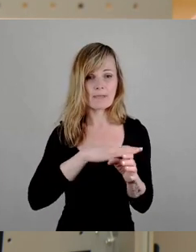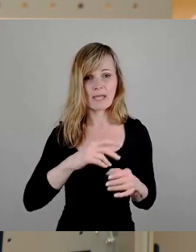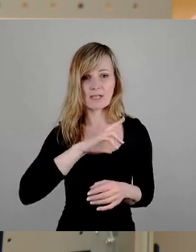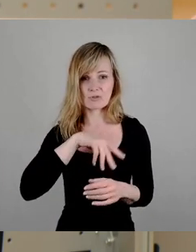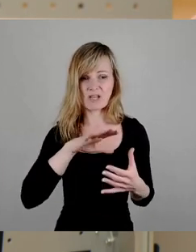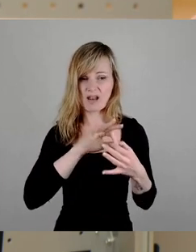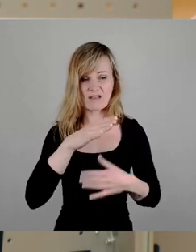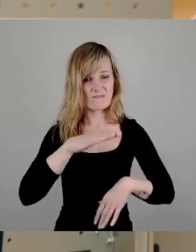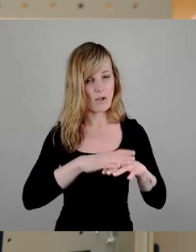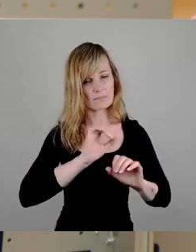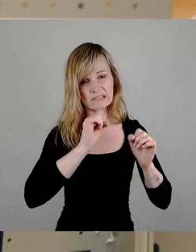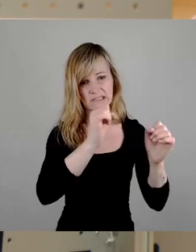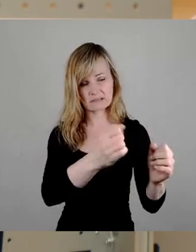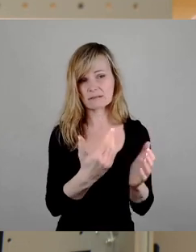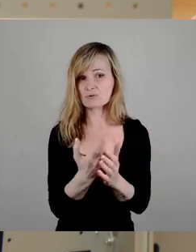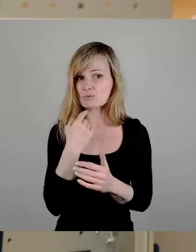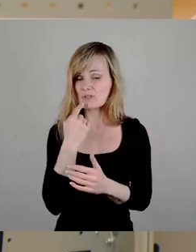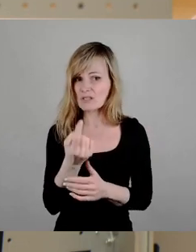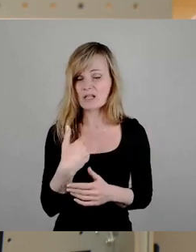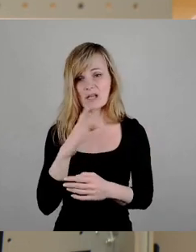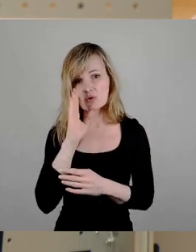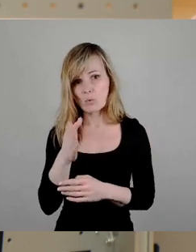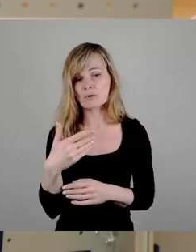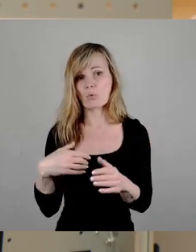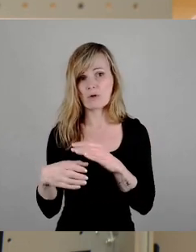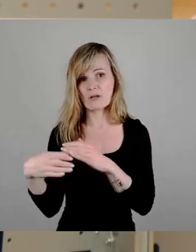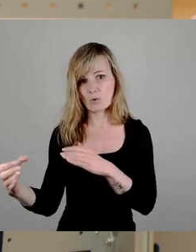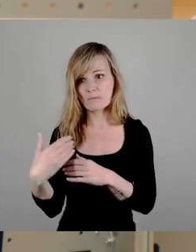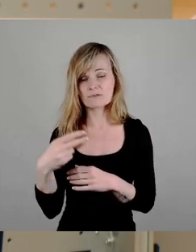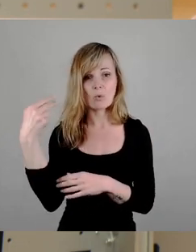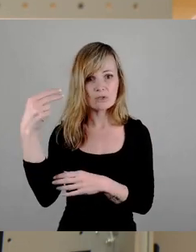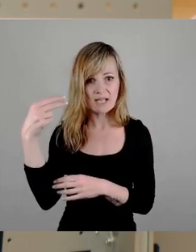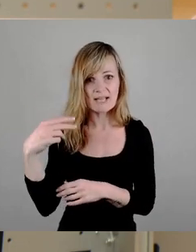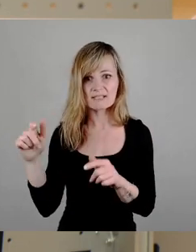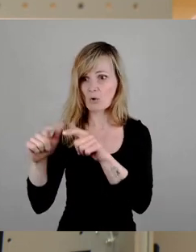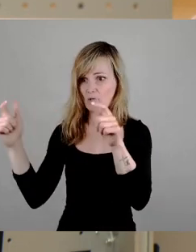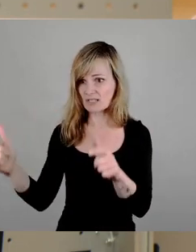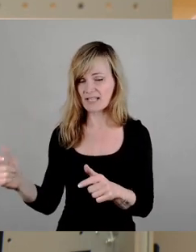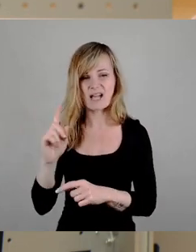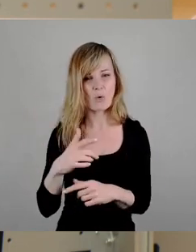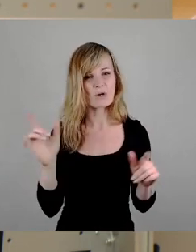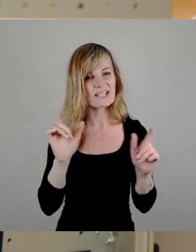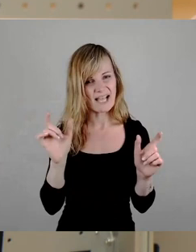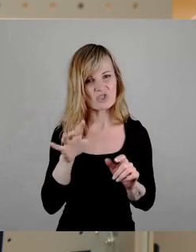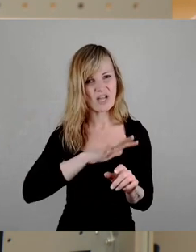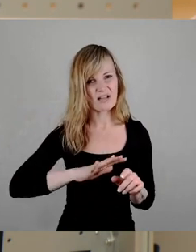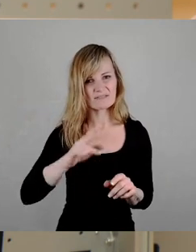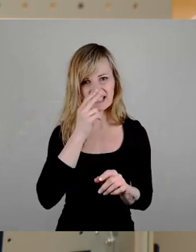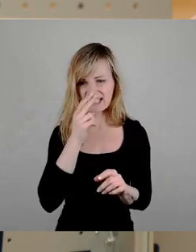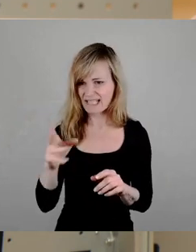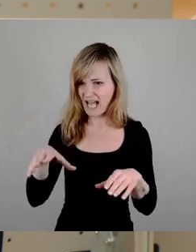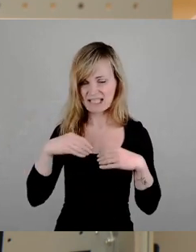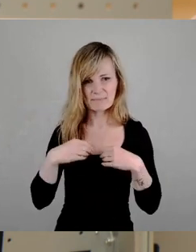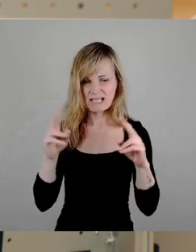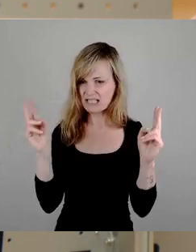Kühn weiß stets auf die Notunterkünfte hin, auf Hotels und Container. Und wir sehen auch in der Gesellschaft sinkt die Akzeptanzgrenze. Und da ist es eigentlich sogar schon